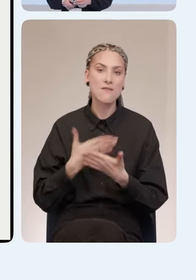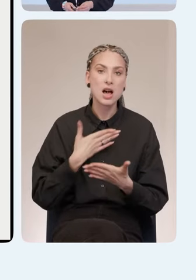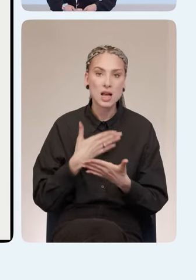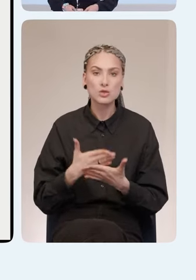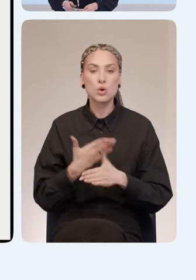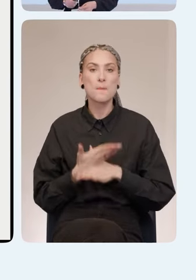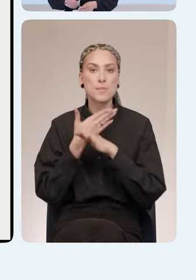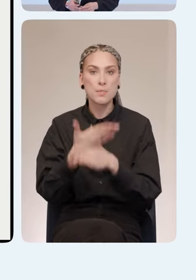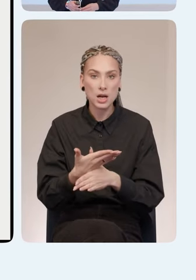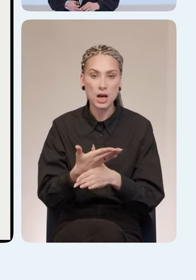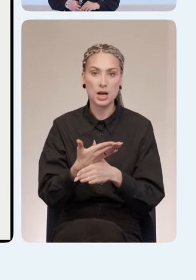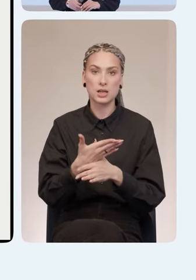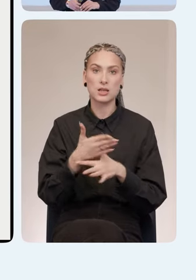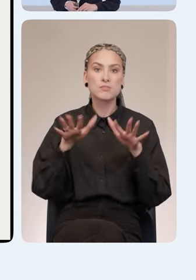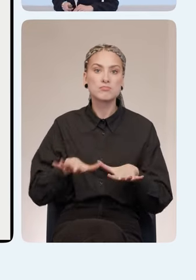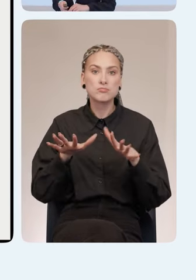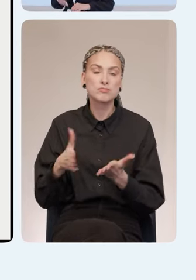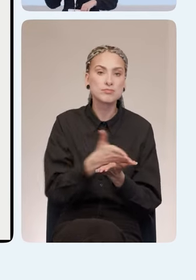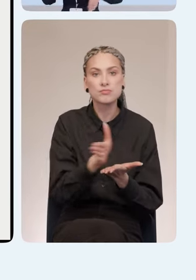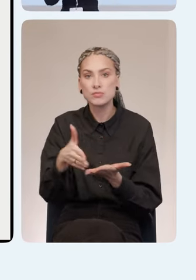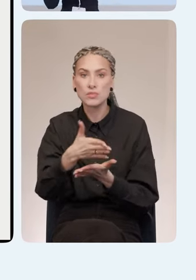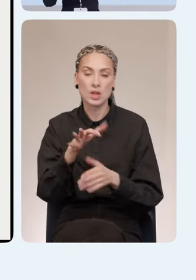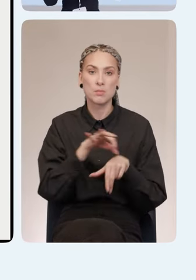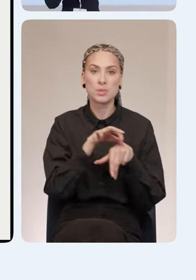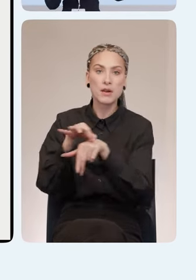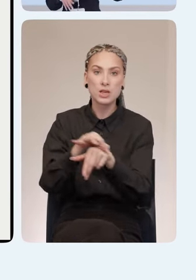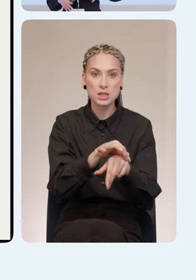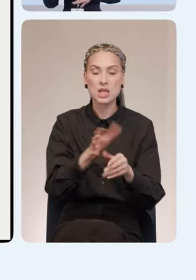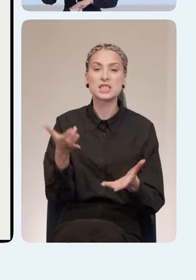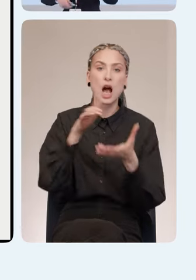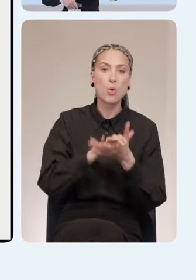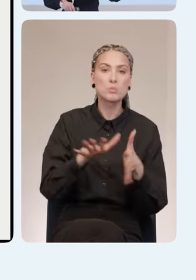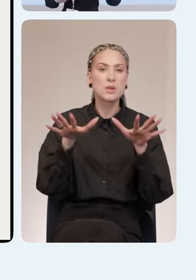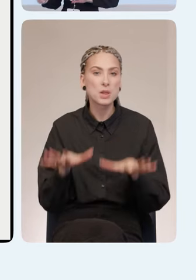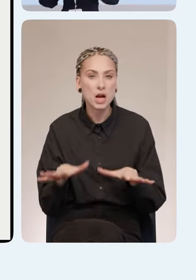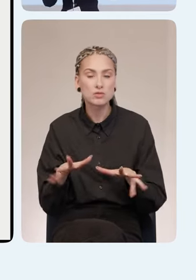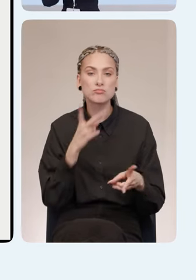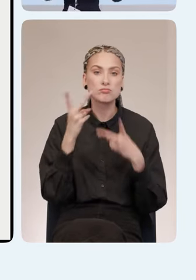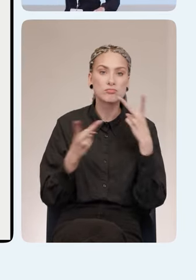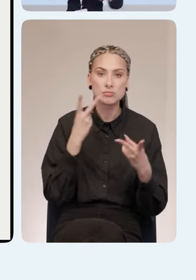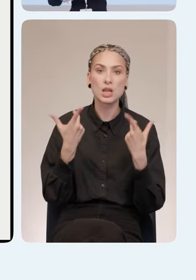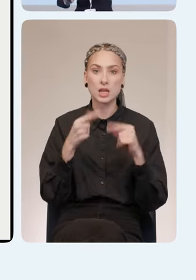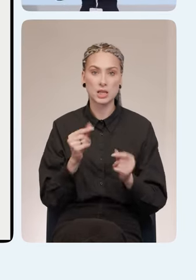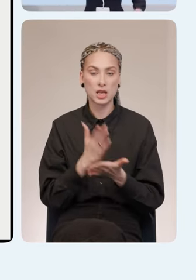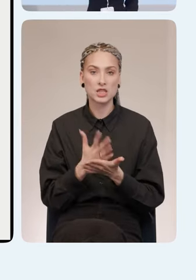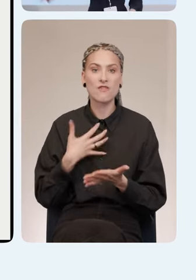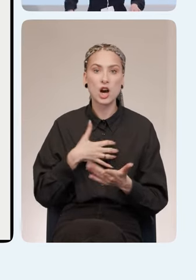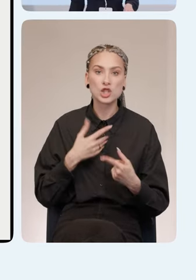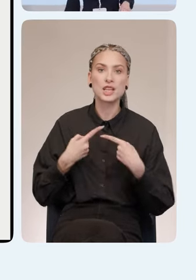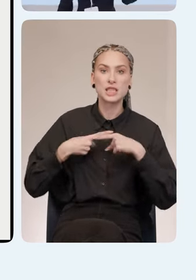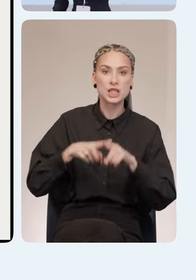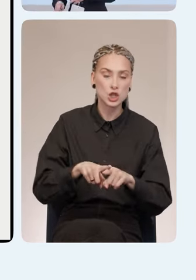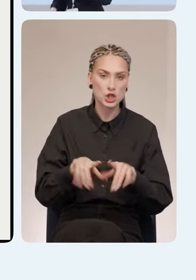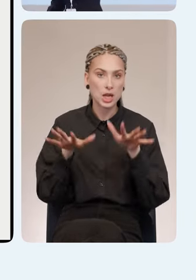помогали как раз нас сориентироваться на площадке, проводили первичное знакомство с площадкой, опять же, где есть самые важные стратегические объекты.